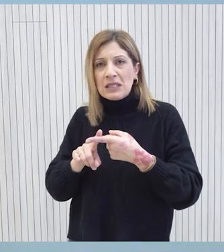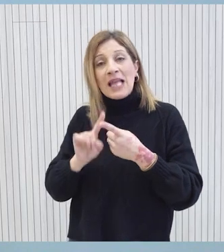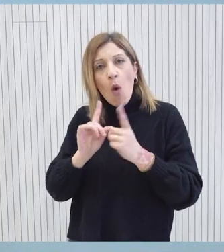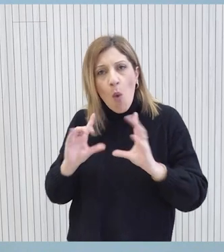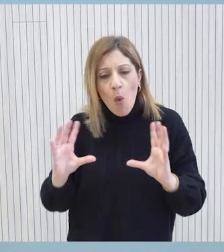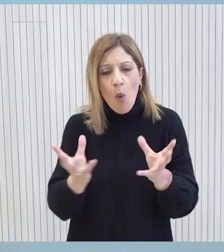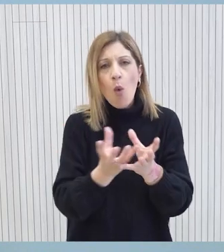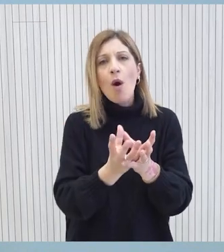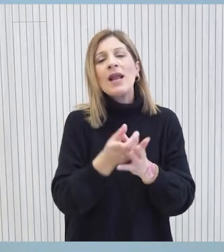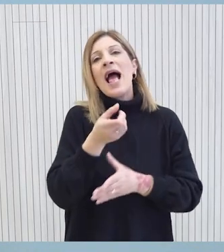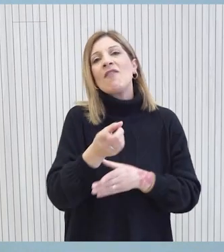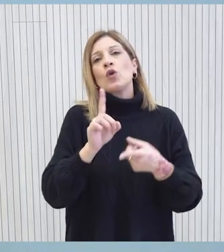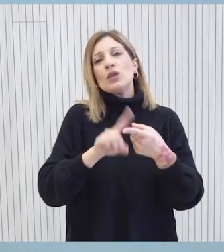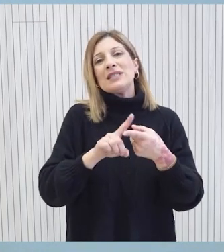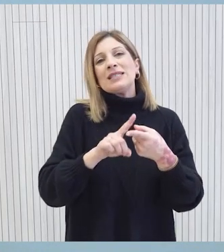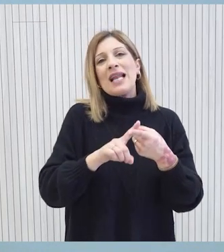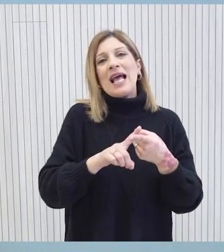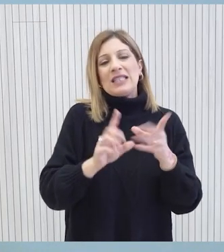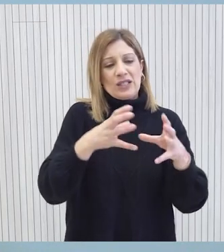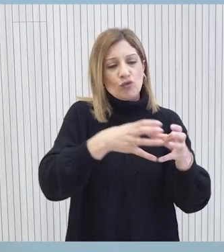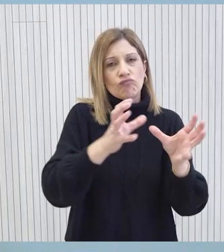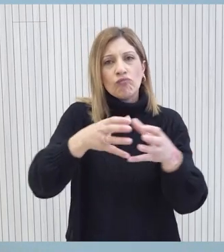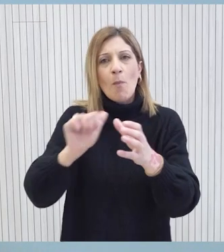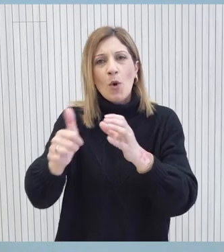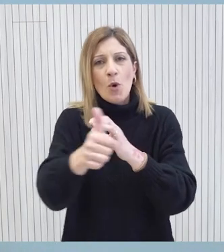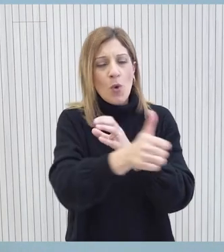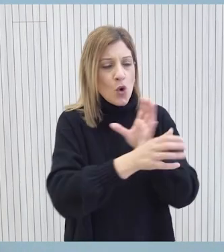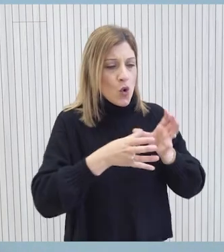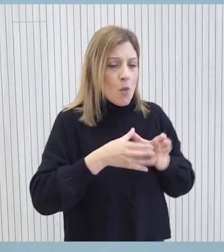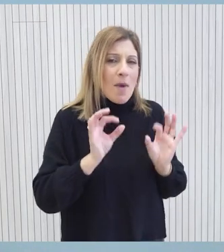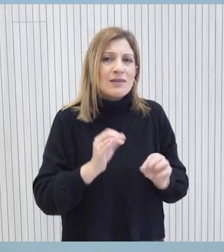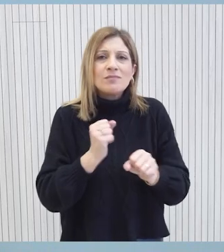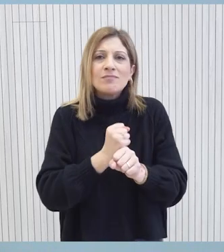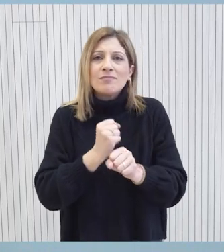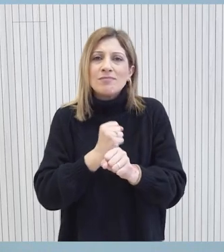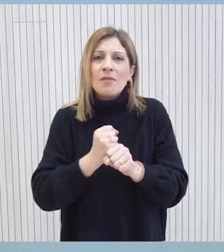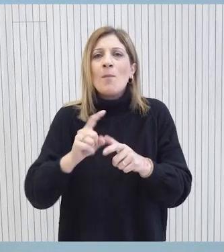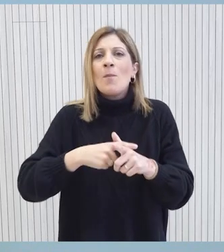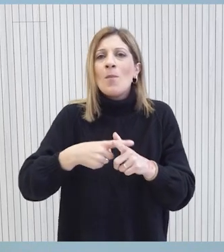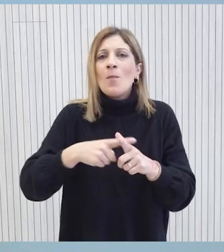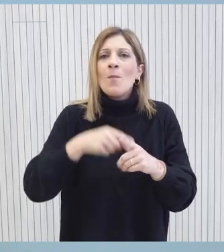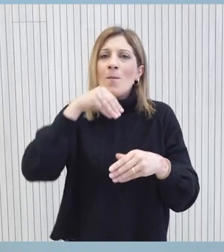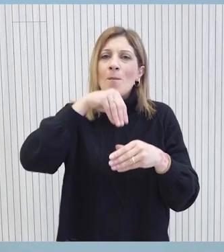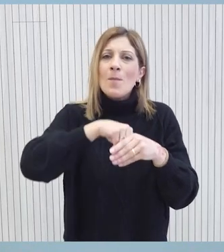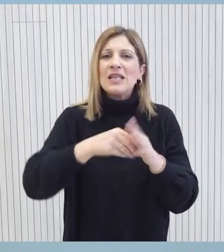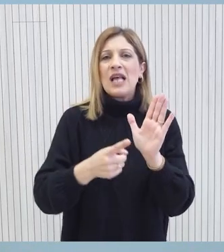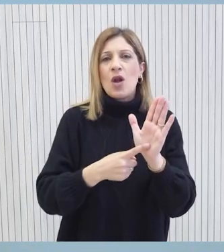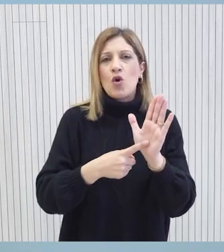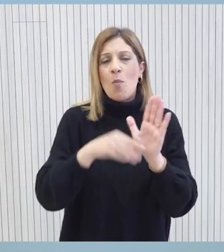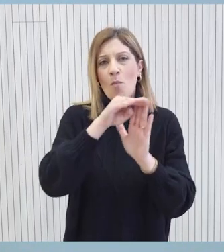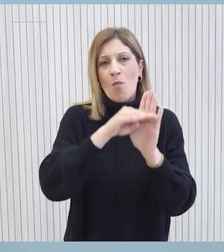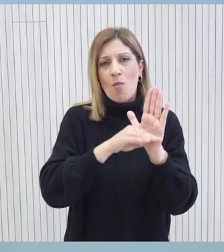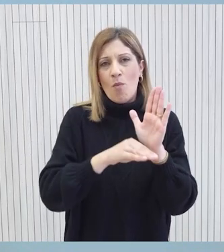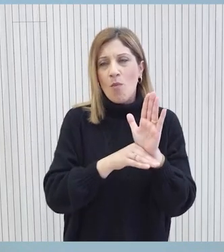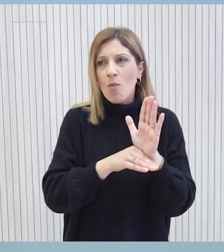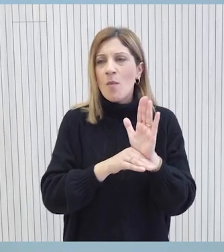είναι συναντήσεις στο πλαίσιο του ευρύτερου συντονισμού της εκτελεστικής εξουσίας με τις πολιτικές δυνάμεις που συμμετέχουν στην νομοθετική εξουσία. Δεν